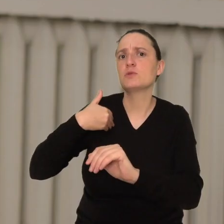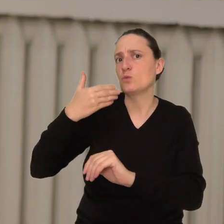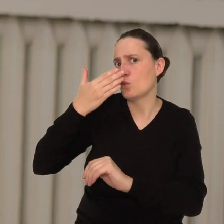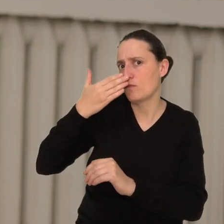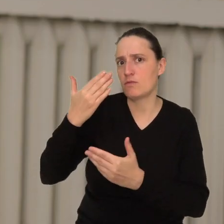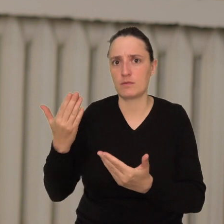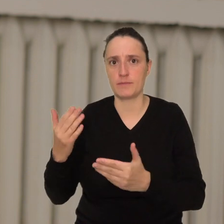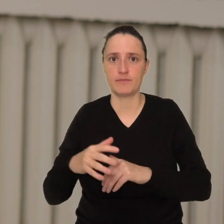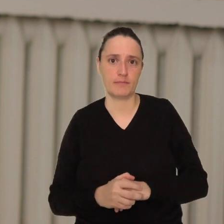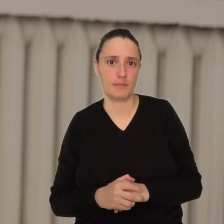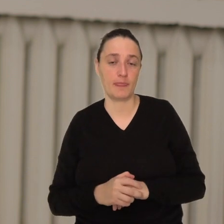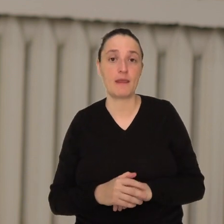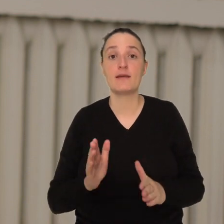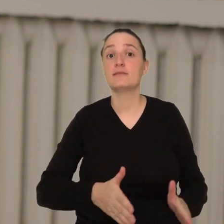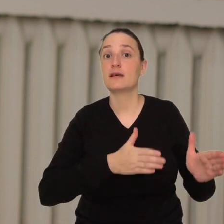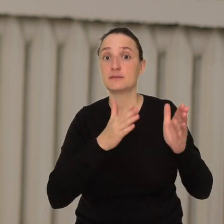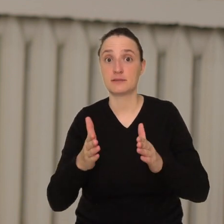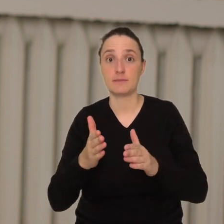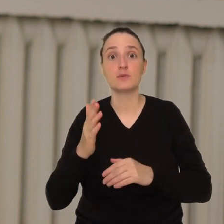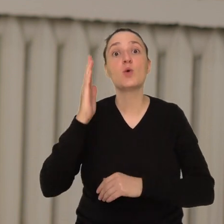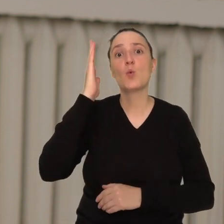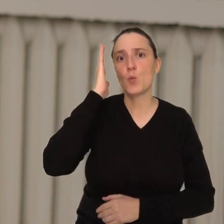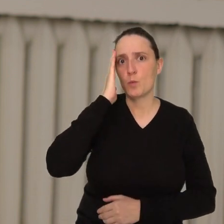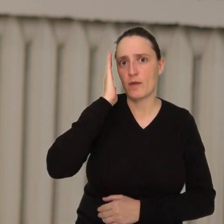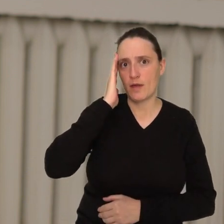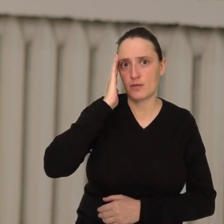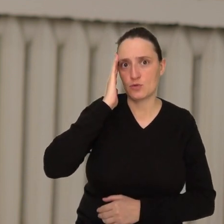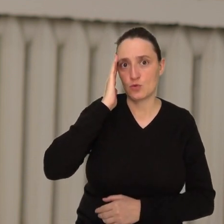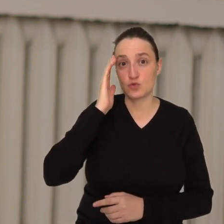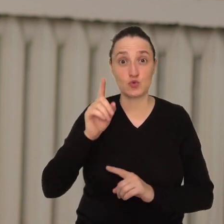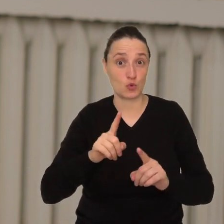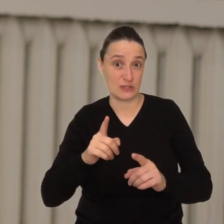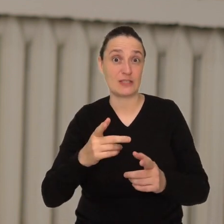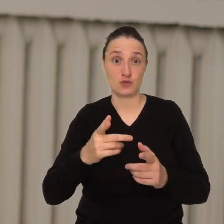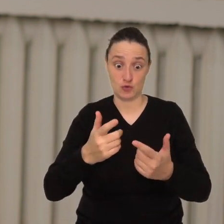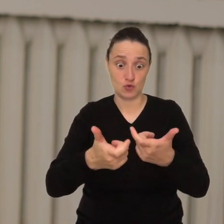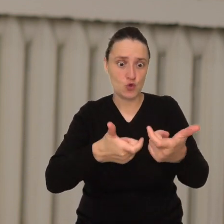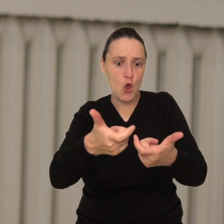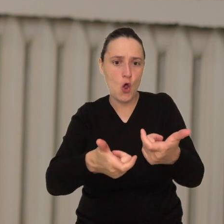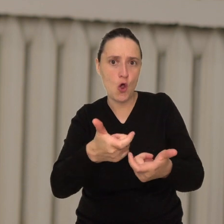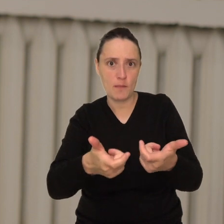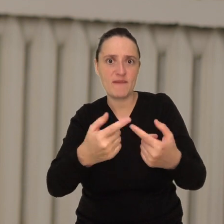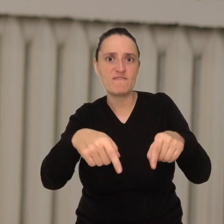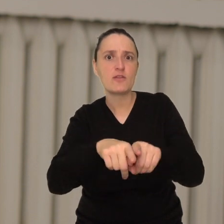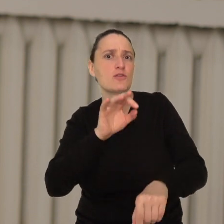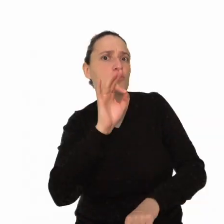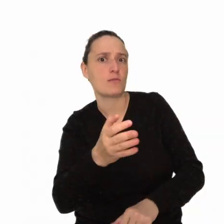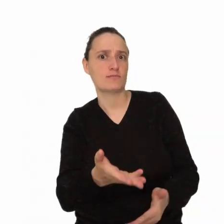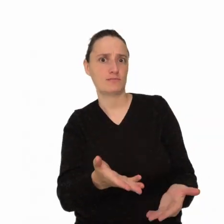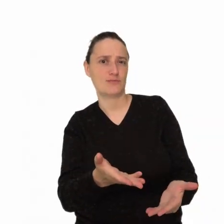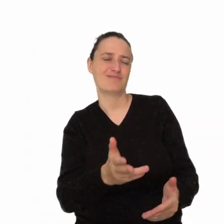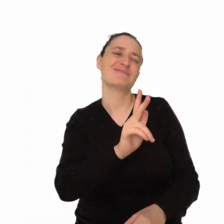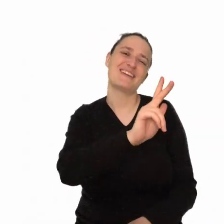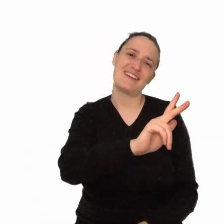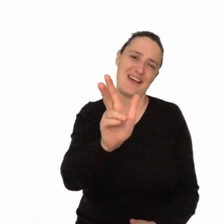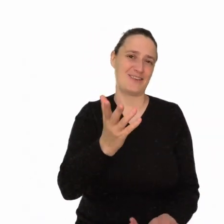Teraz czas na umiejętności. Umiejętność to dobrze wykonywana czynność. Każdy z nas ma